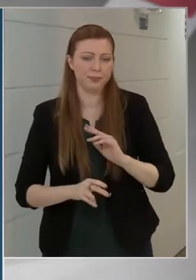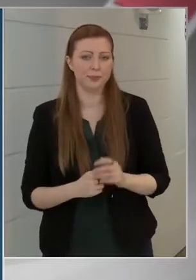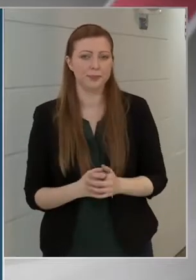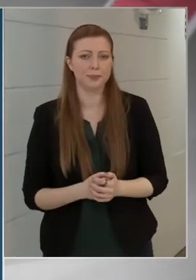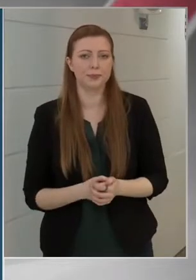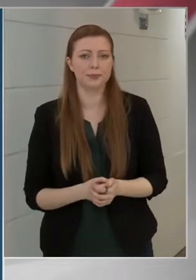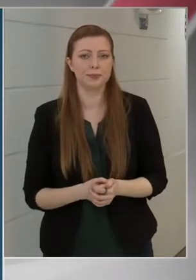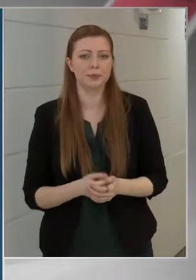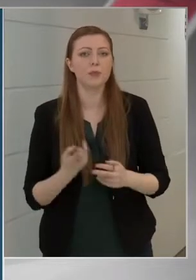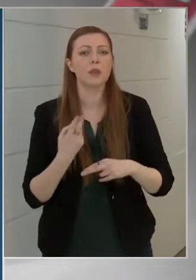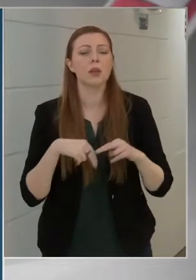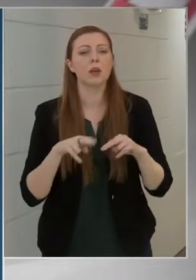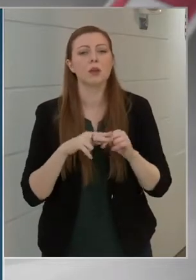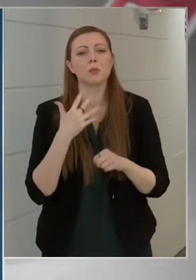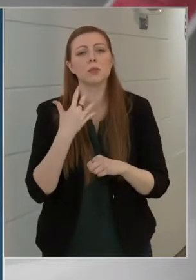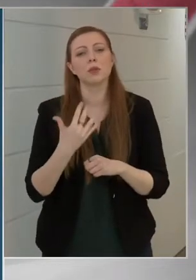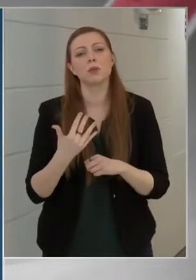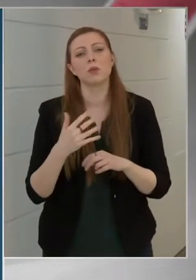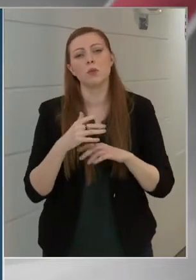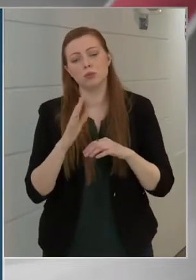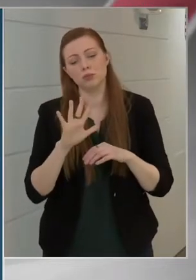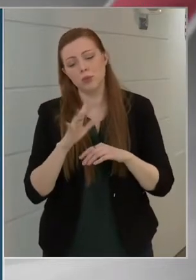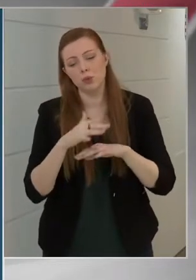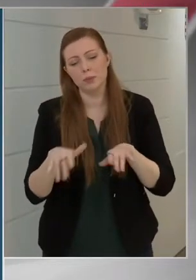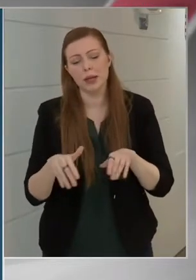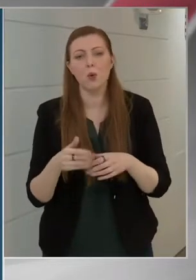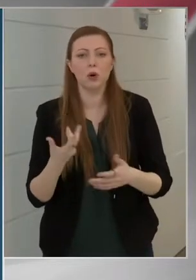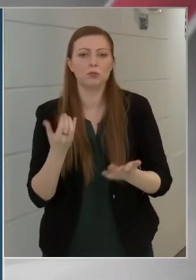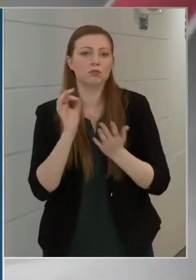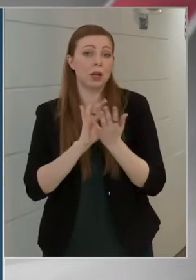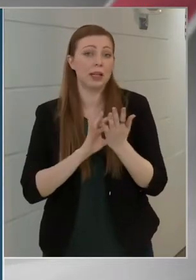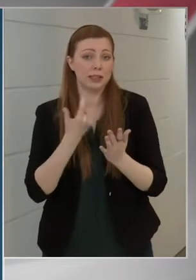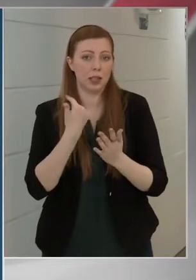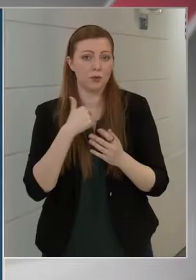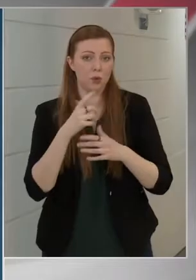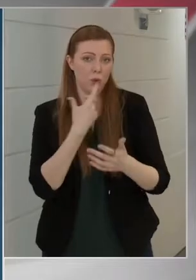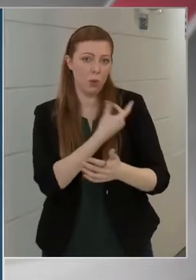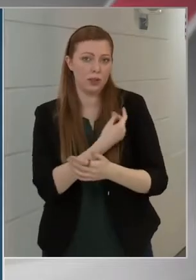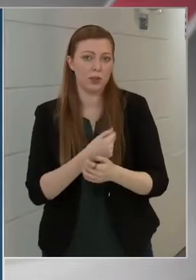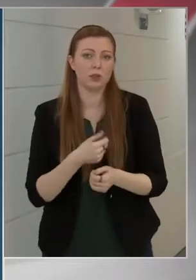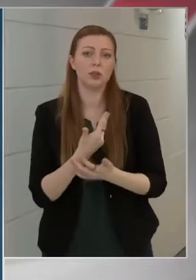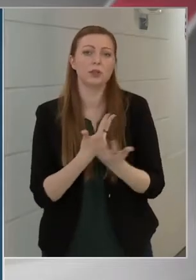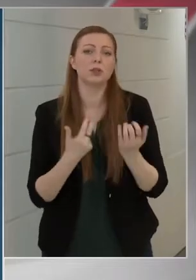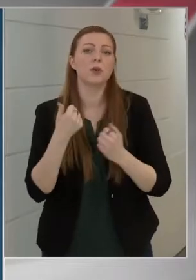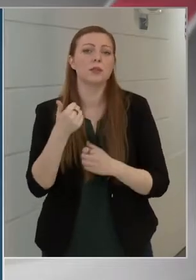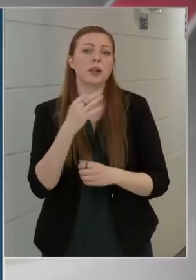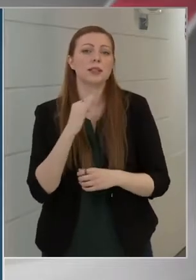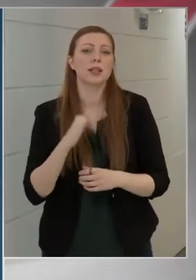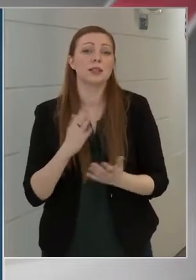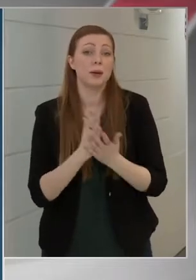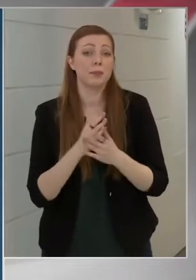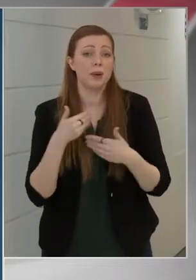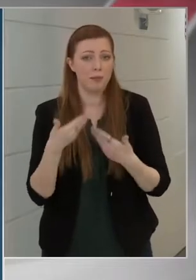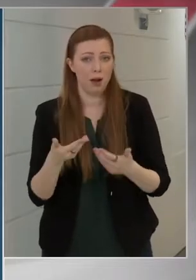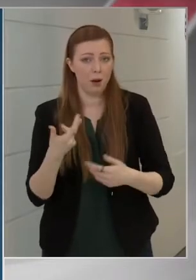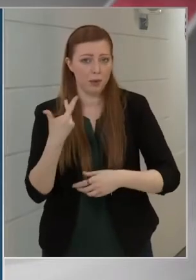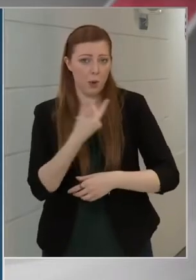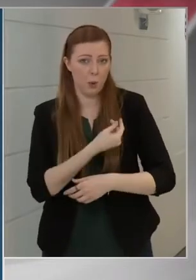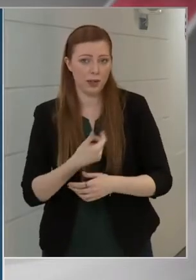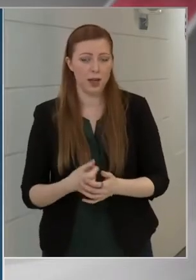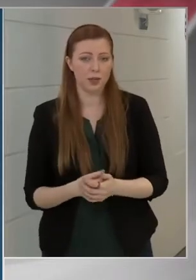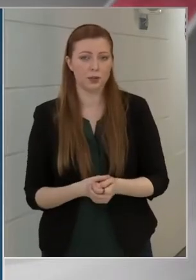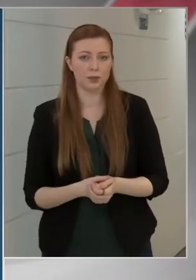Már több mint 5 millióan regisztráltak az oltásra, 81 százalékuk már meg is kapta az oltást.